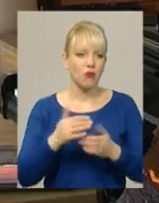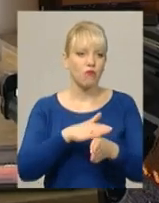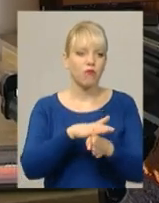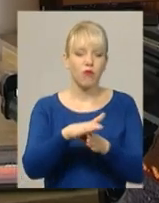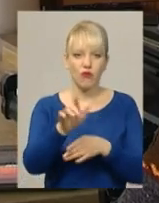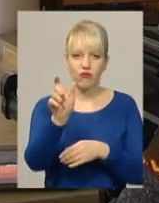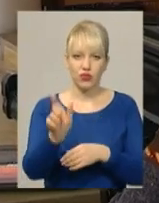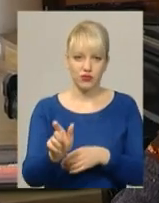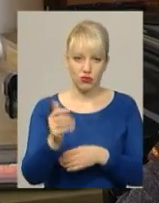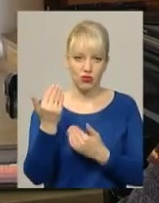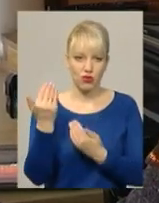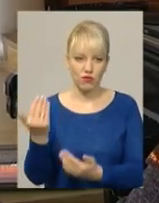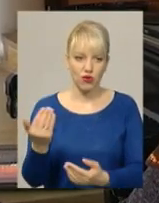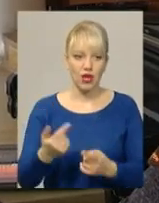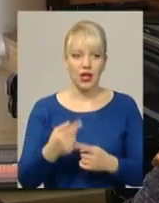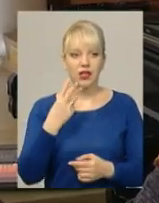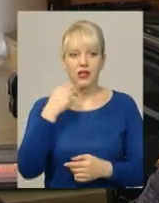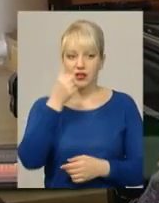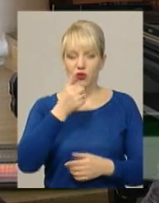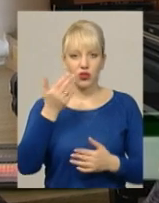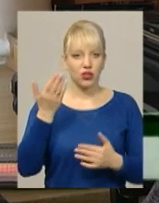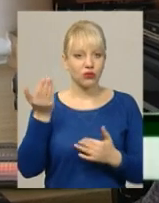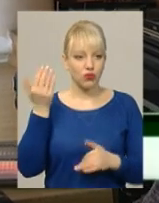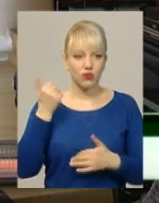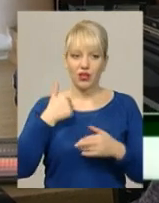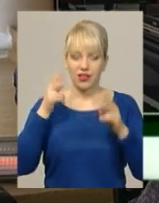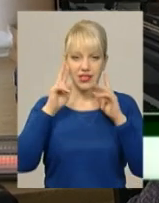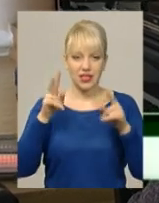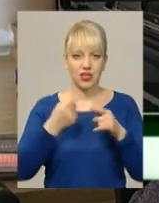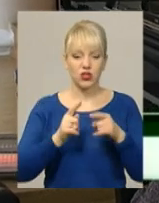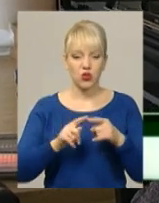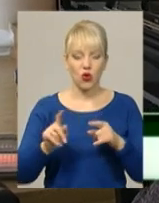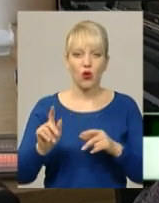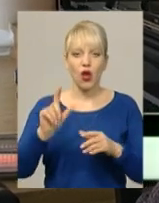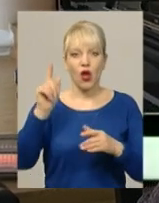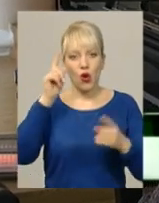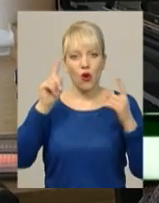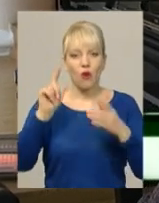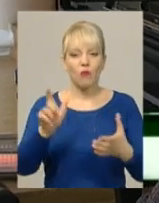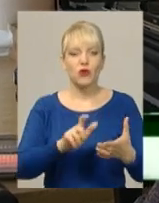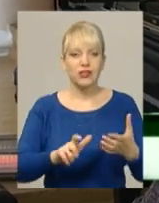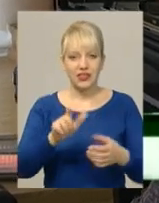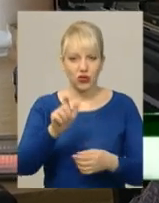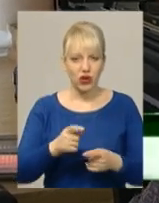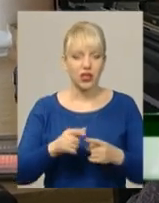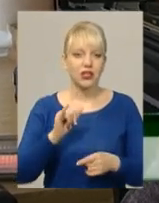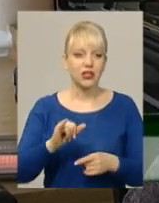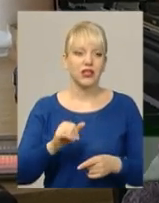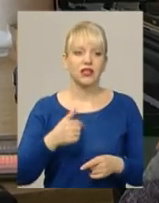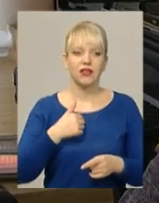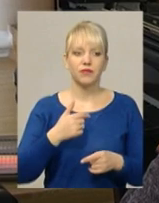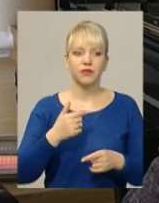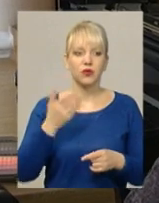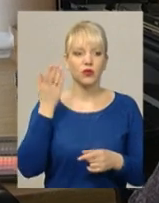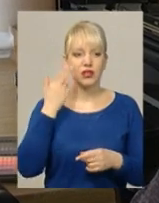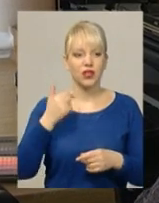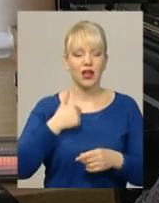Ще три роки тому я не знала цього композитора. У Східній Україні він не дуже відомий. І коли я готувала